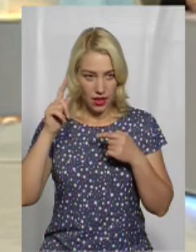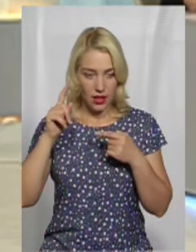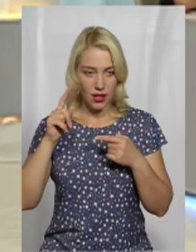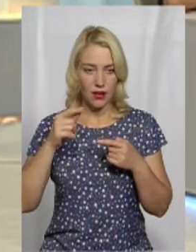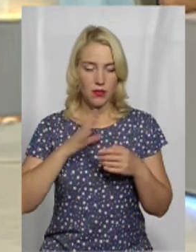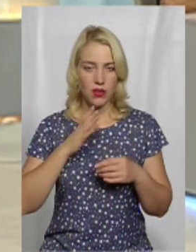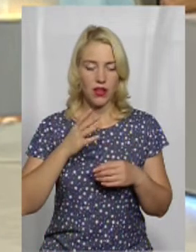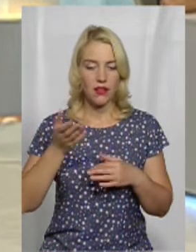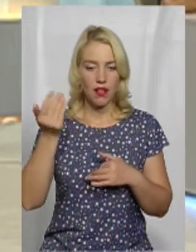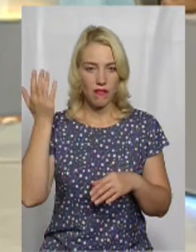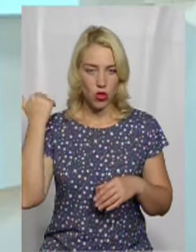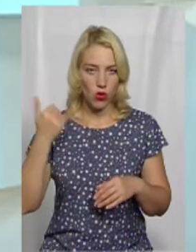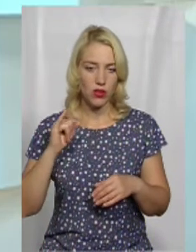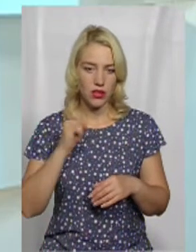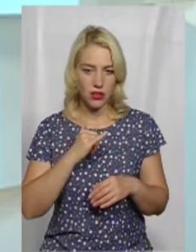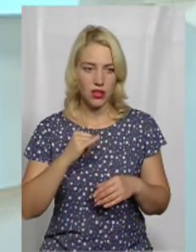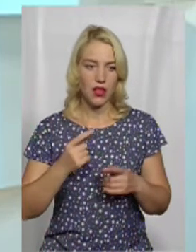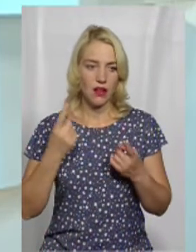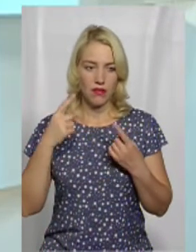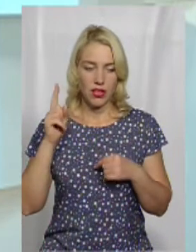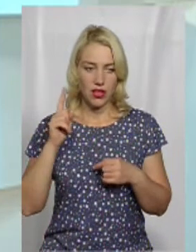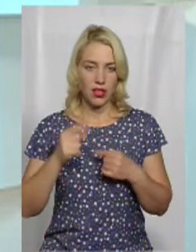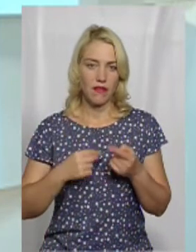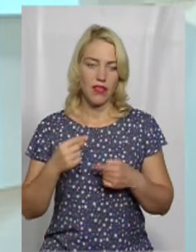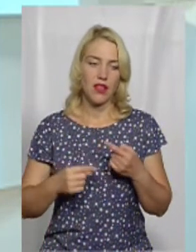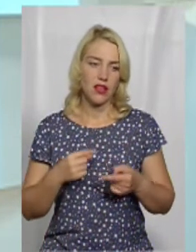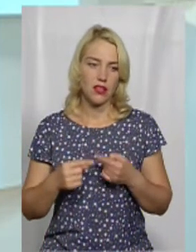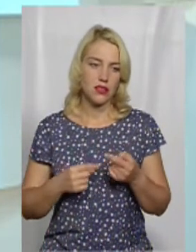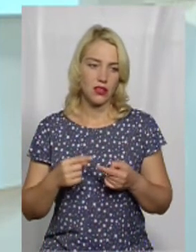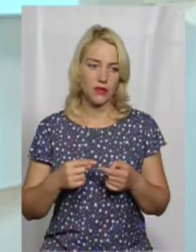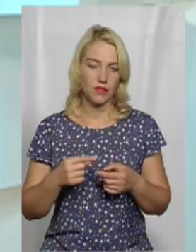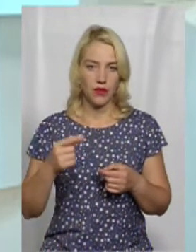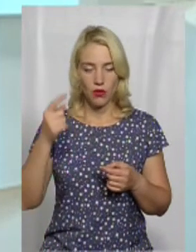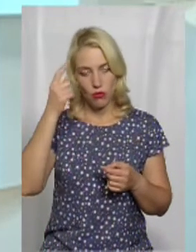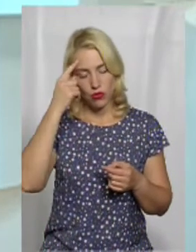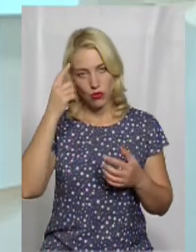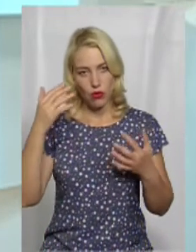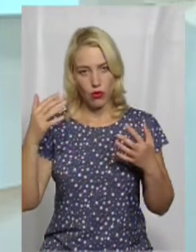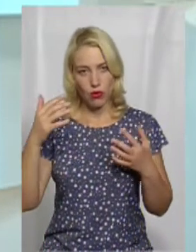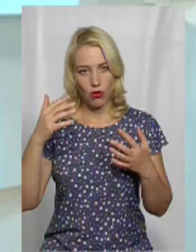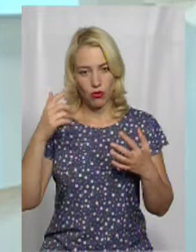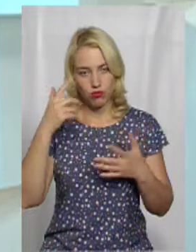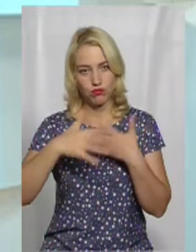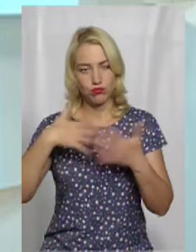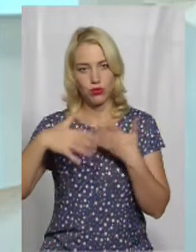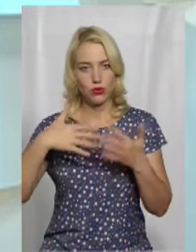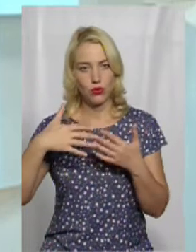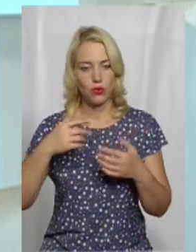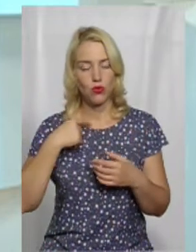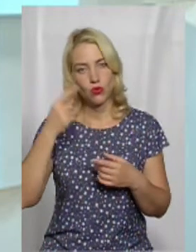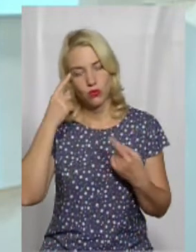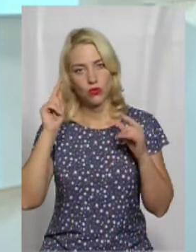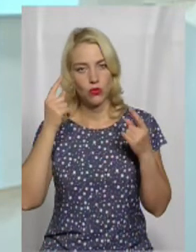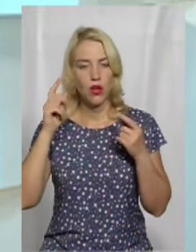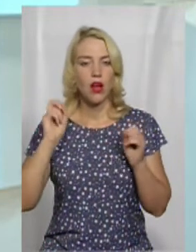досить давно і виникла внаслідок, я б сказав, мозгового штурму. Тобто просто роздумували, як так цікаво можна